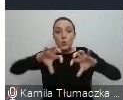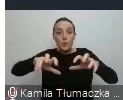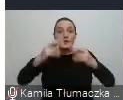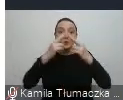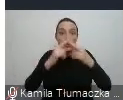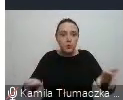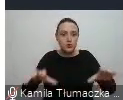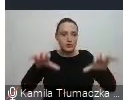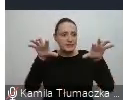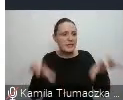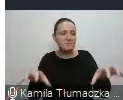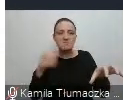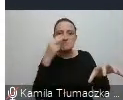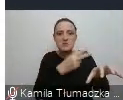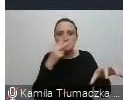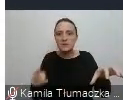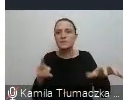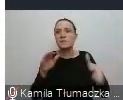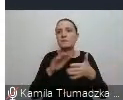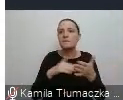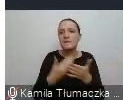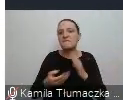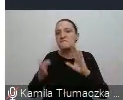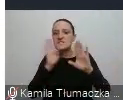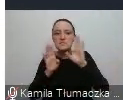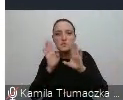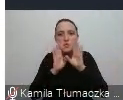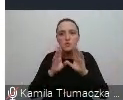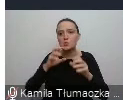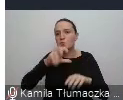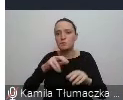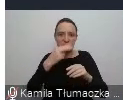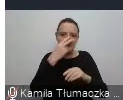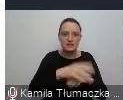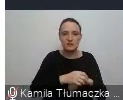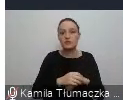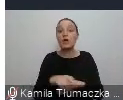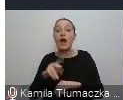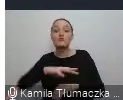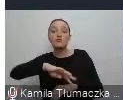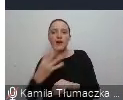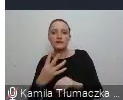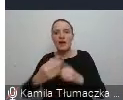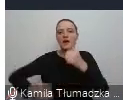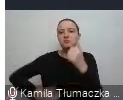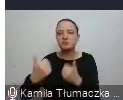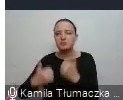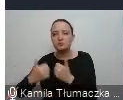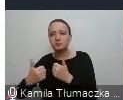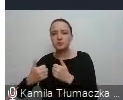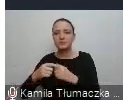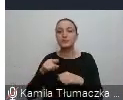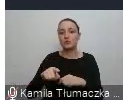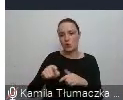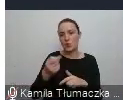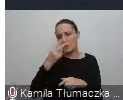najczęściej ujawniają się na przykład na grupach branżowych na Facebooku. I czwartą sytuacją to jest rywalizacja. Akurat w